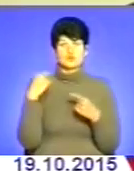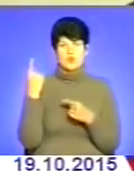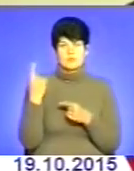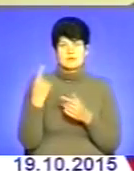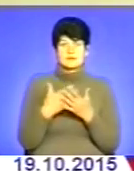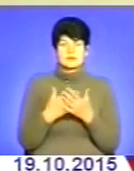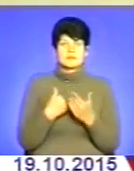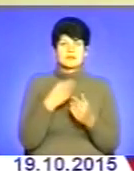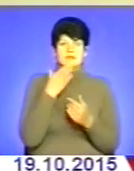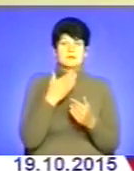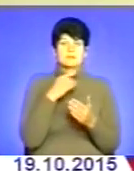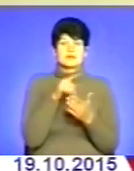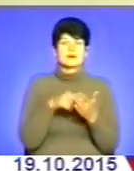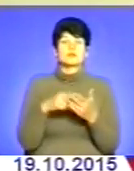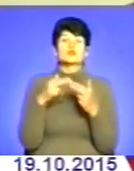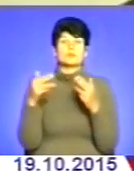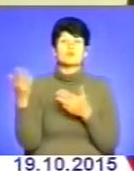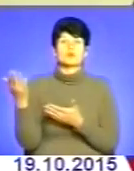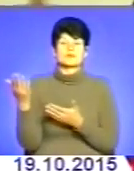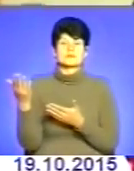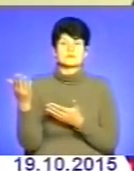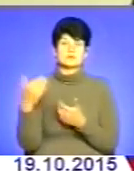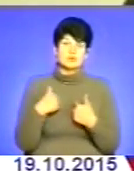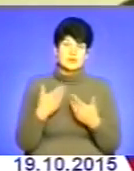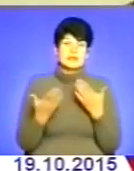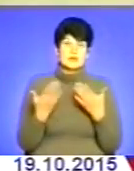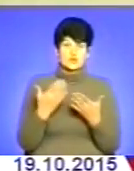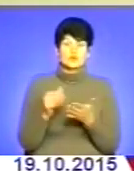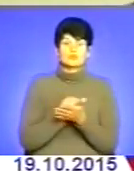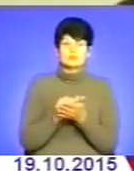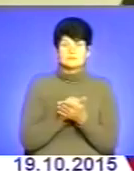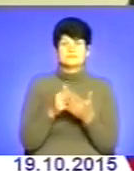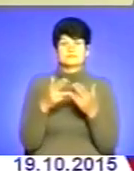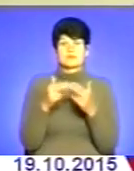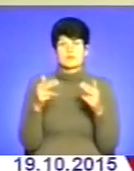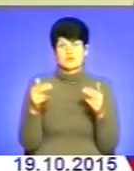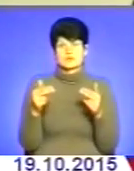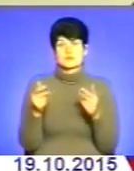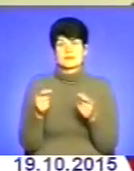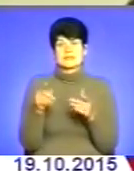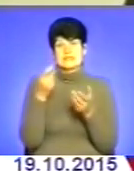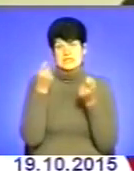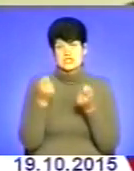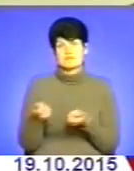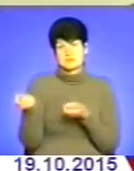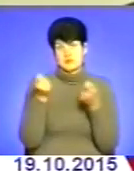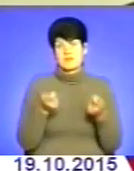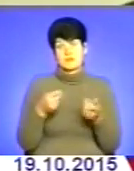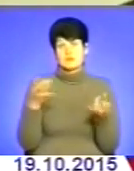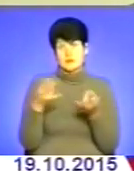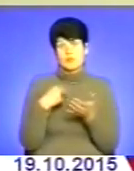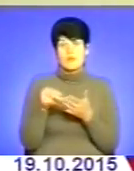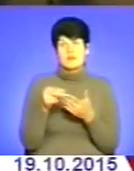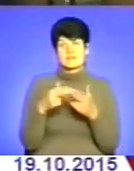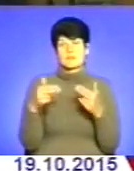мені ставили питання, якщо з Дніпропетровська Я кажу, якщо папір з Дніпропетровська буде дешевше провести, то відповідно, ну, значить, треба купляти з